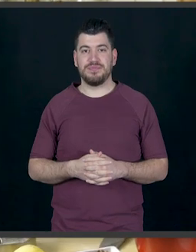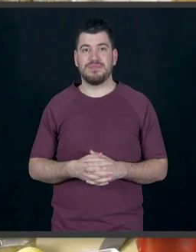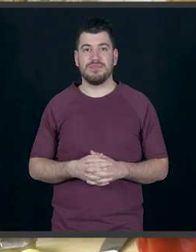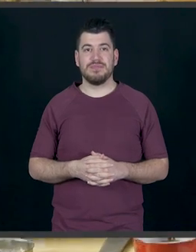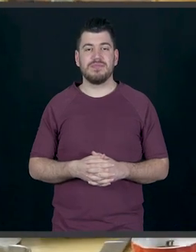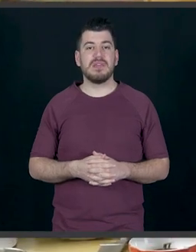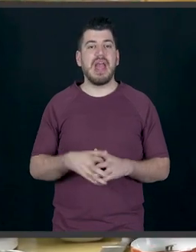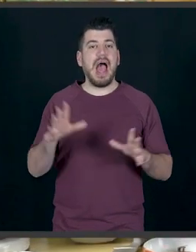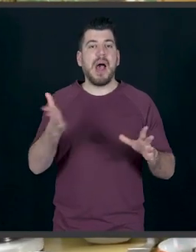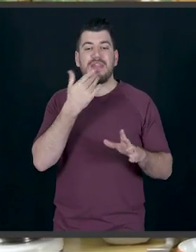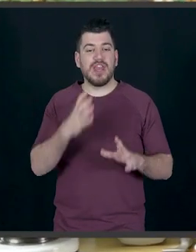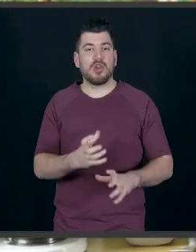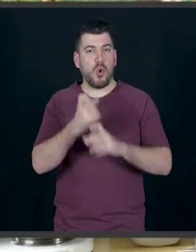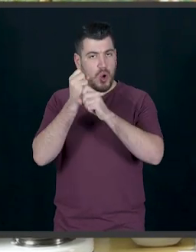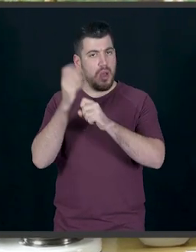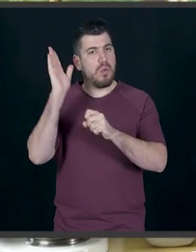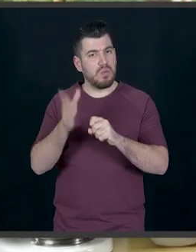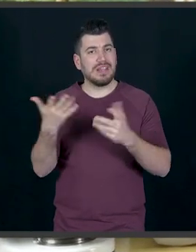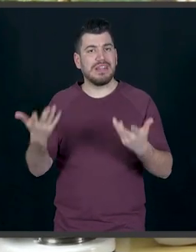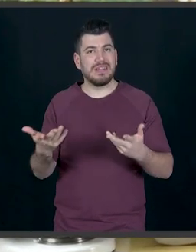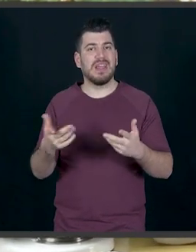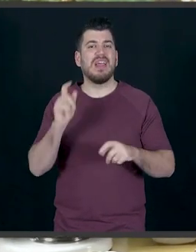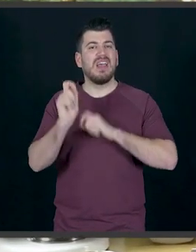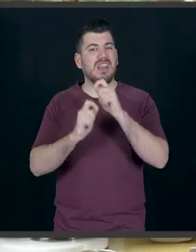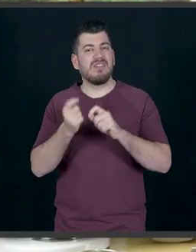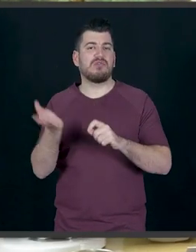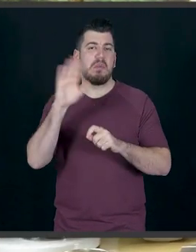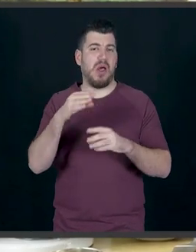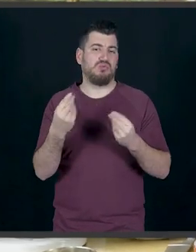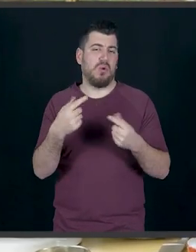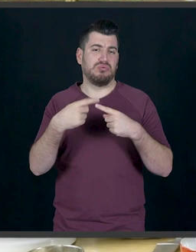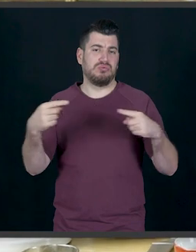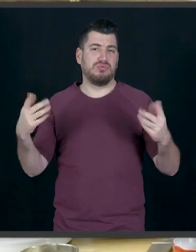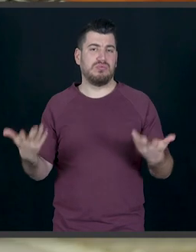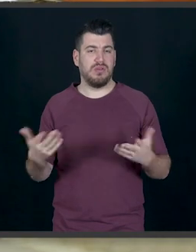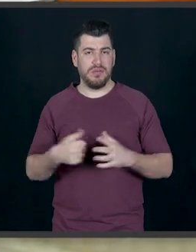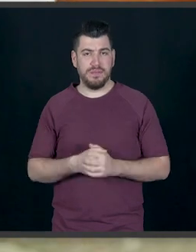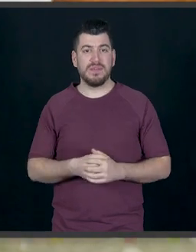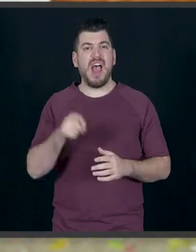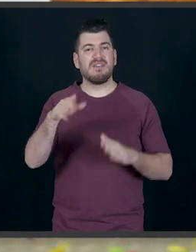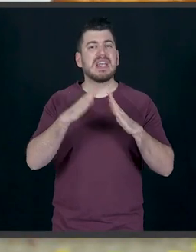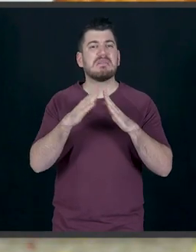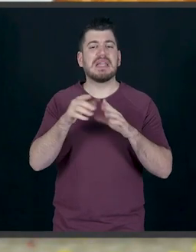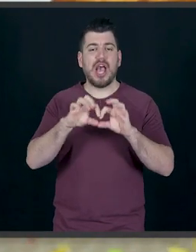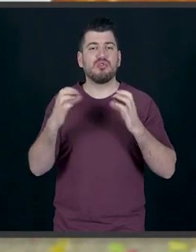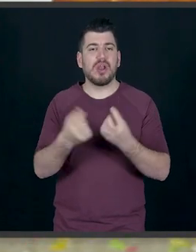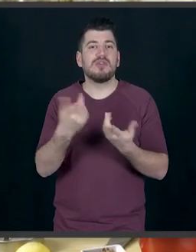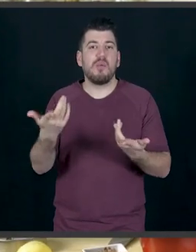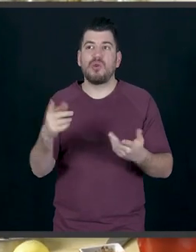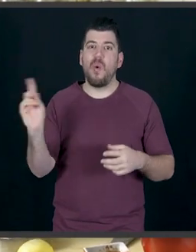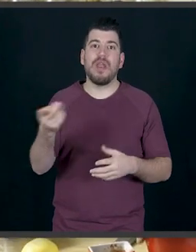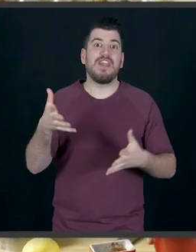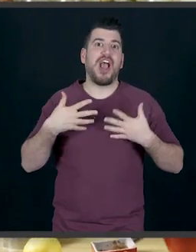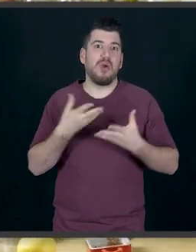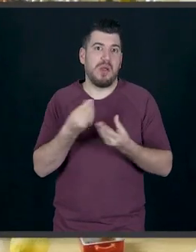Άμα δεν έχετε κορνέ δεν πειράζει και να το κόψετε στη μέση να το γεμίσετε με λίγο κανείς δεν θα σας παρεξηγήσει. Ούτως άλλως κάνετε σπιτικά ντόνατς οπότε θα είναι όλοι πάρα πολύ χαρούμενοι.